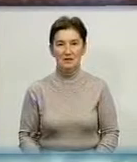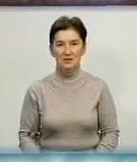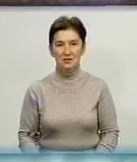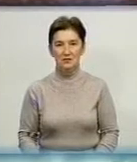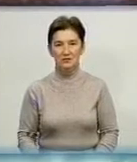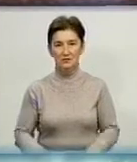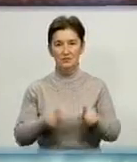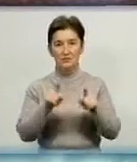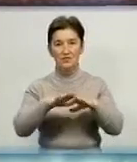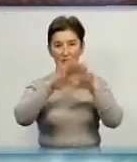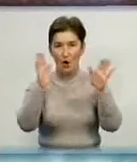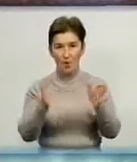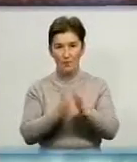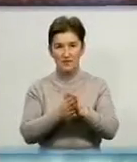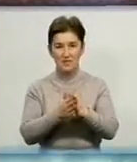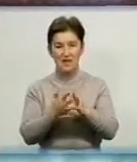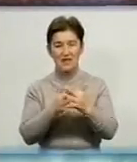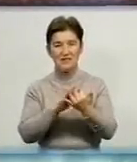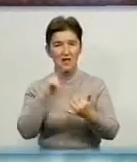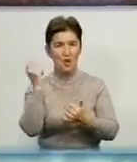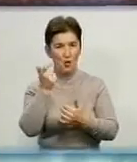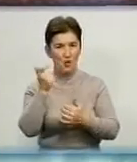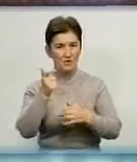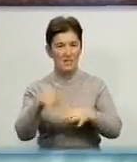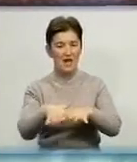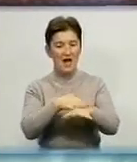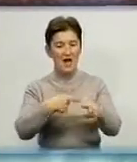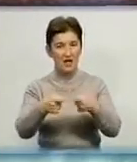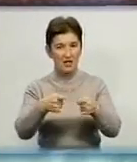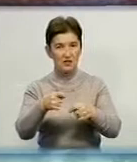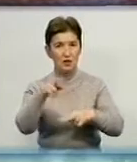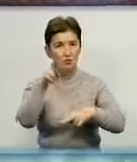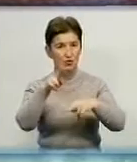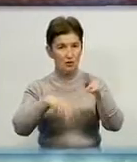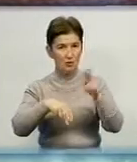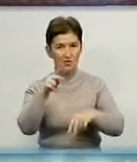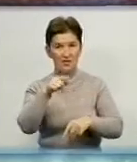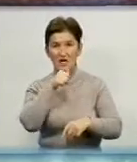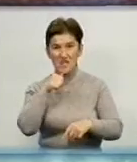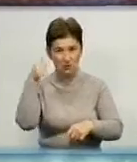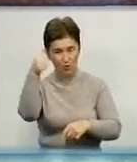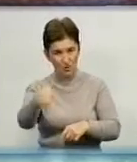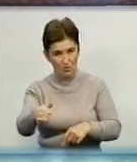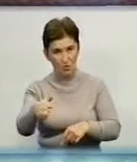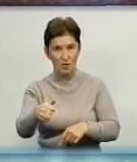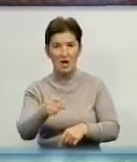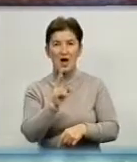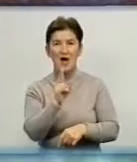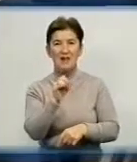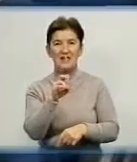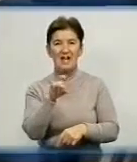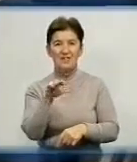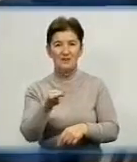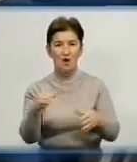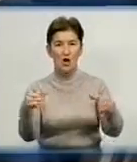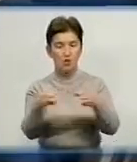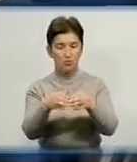Оптовий сільгосп ринок на Кірвоградщині почнуть будувати уже наступного року. Інвестором зведення стане компанія Креатив Груп. Про будівництво